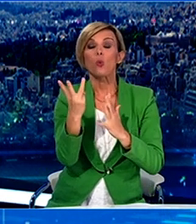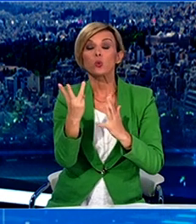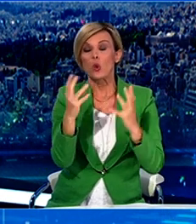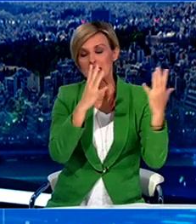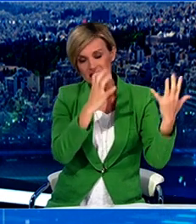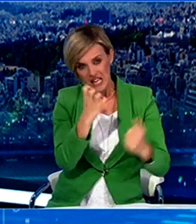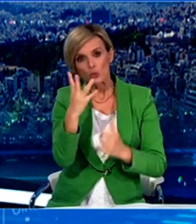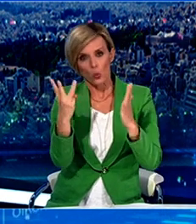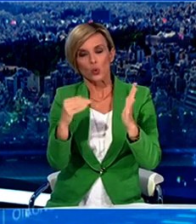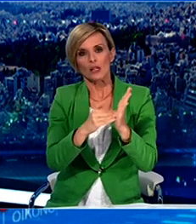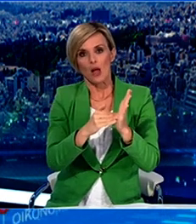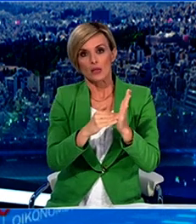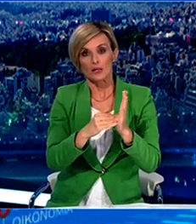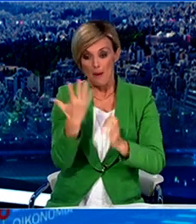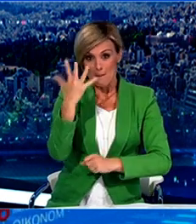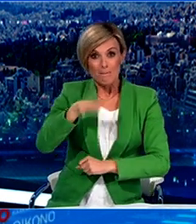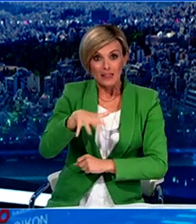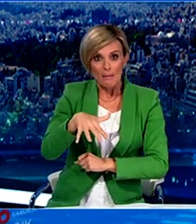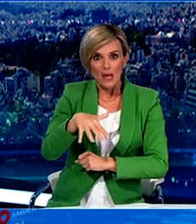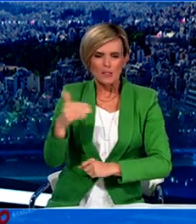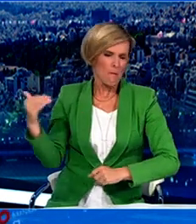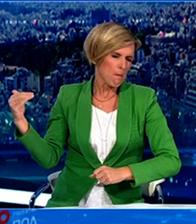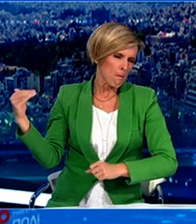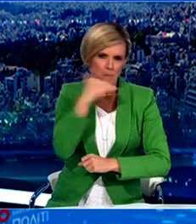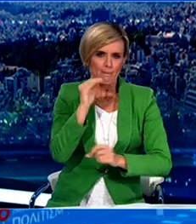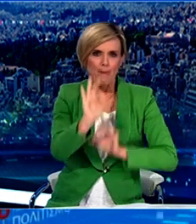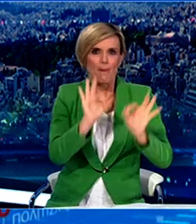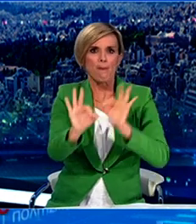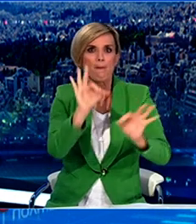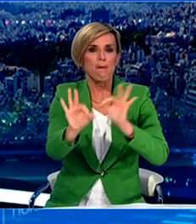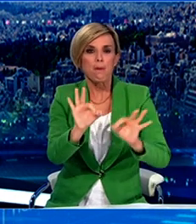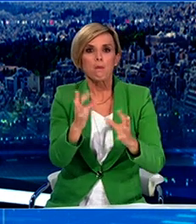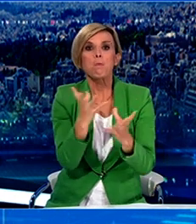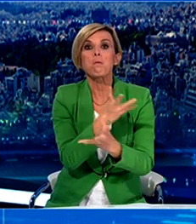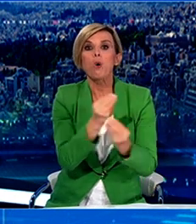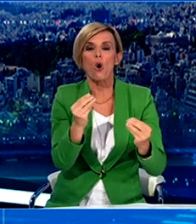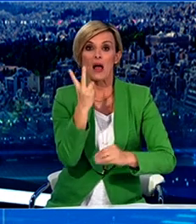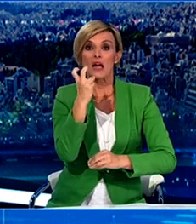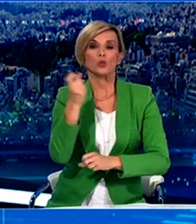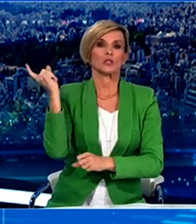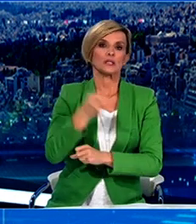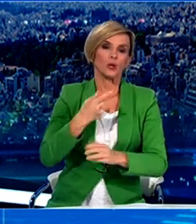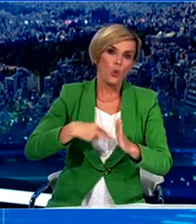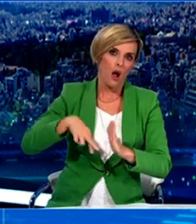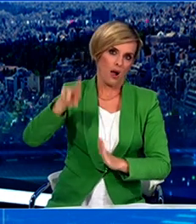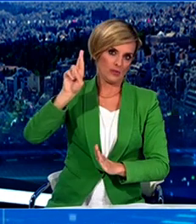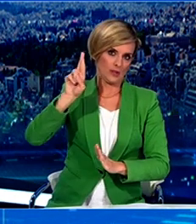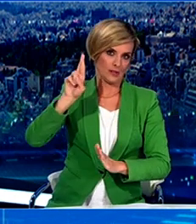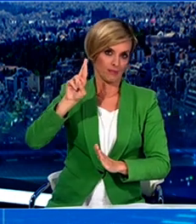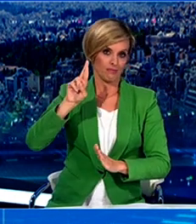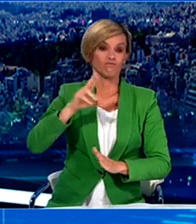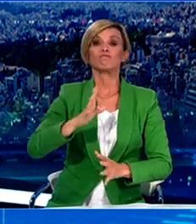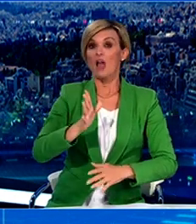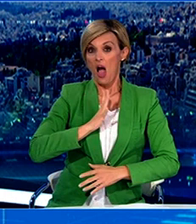Και σε μόλις πέντε μέρες είχαμε αύξηση κουσμάτων κατά 20%. Οι συνάνθρωποι